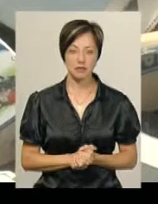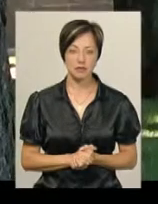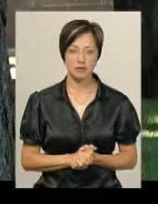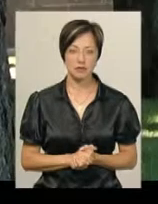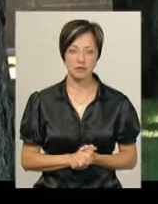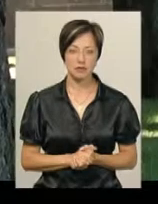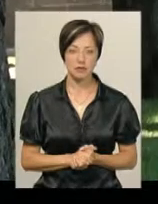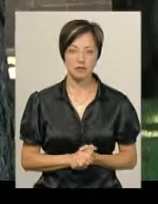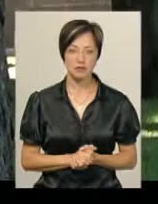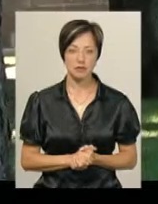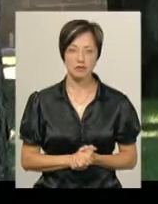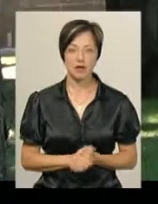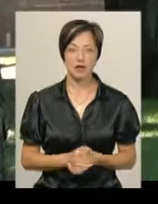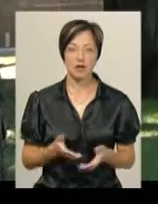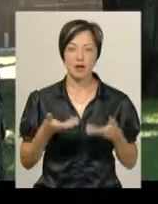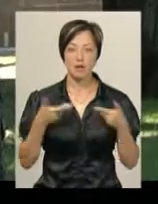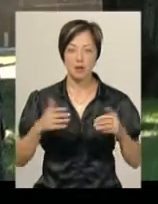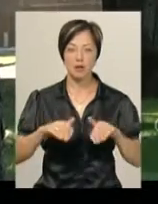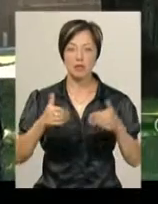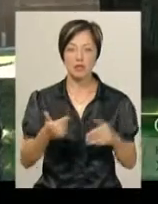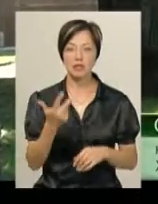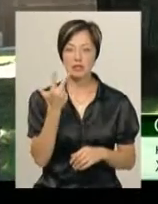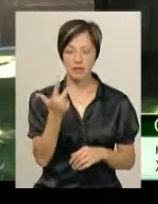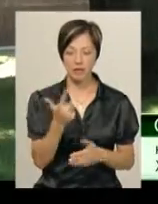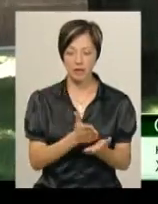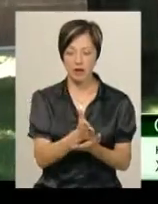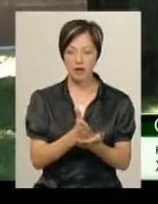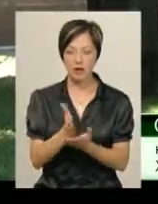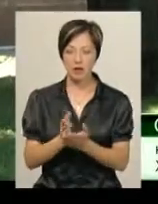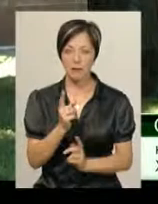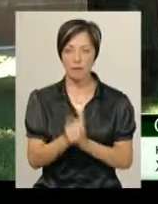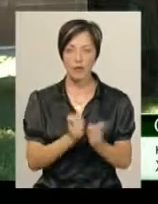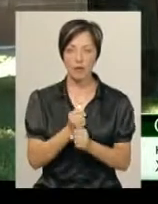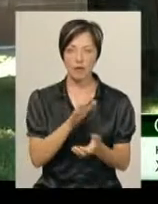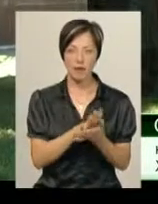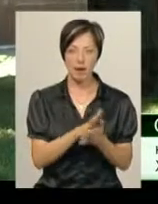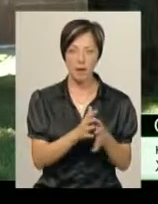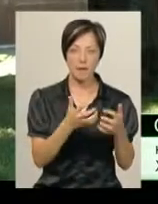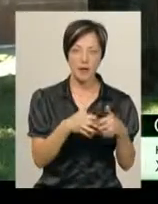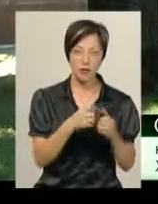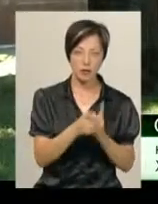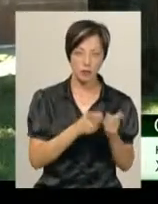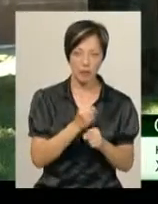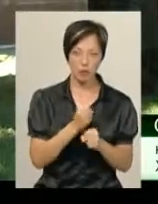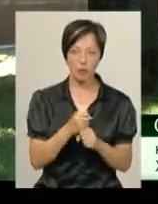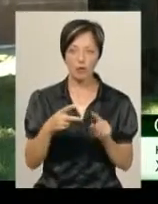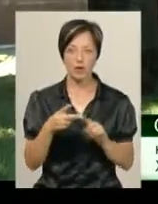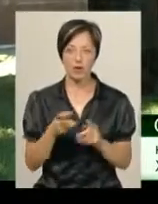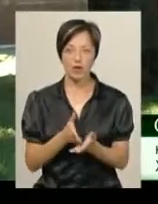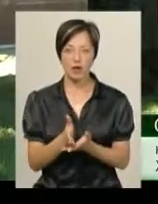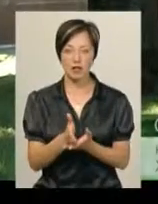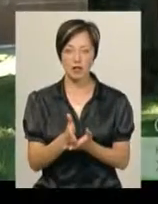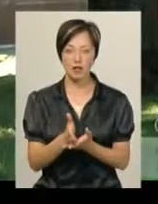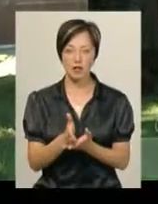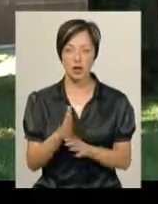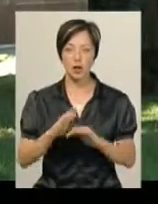Ми пропонували для аналізу три варіанти переробки відходів, тобто це буде механічна переробка, також буде варіант